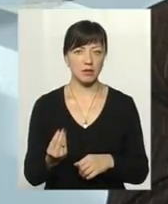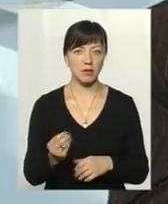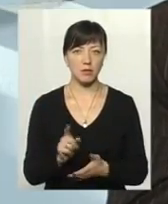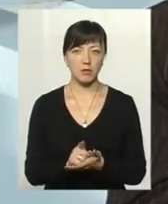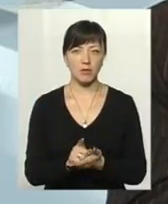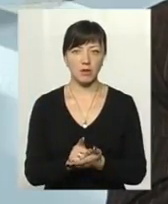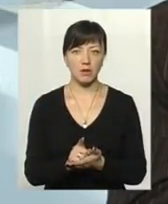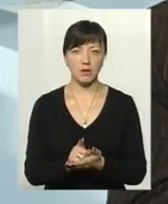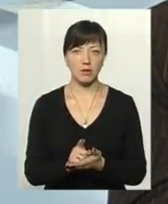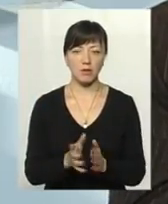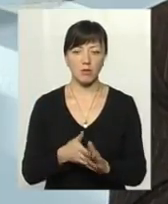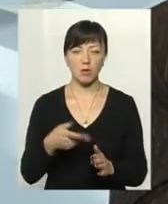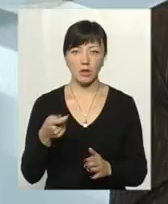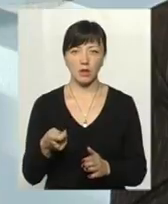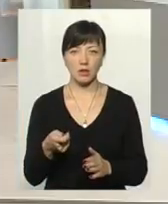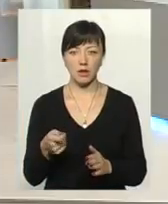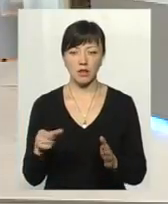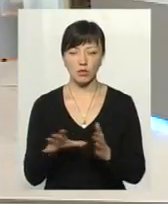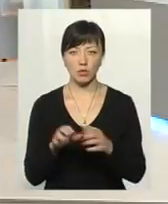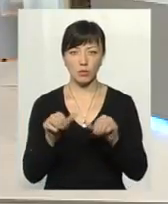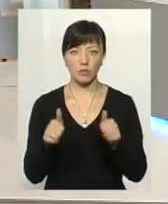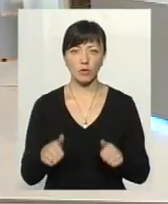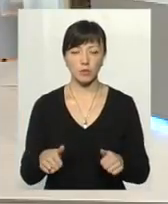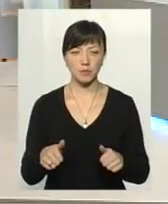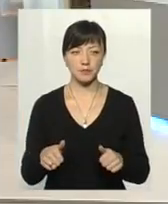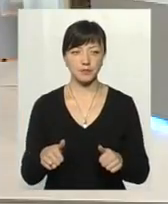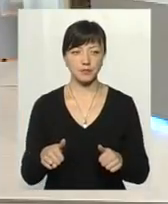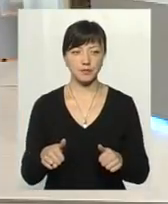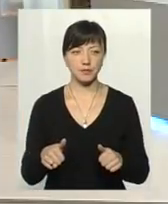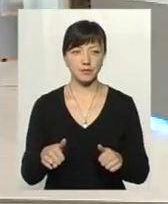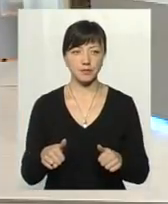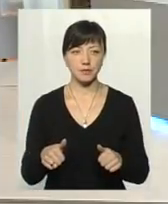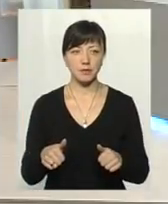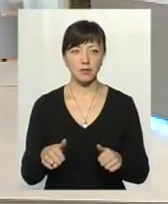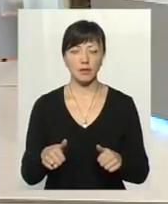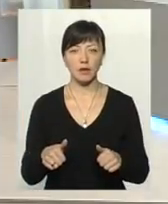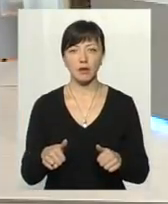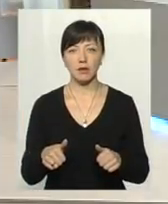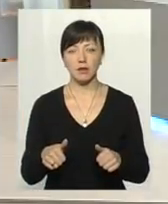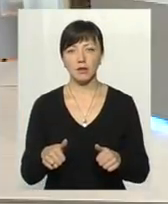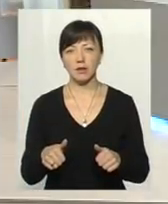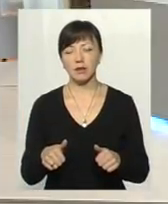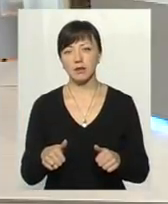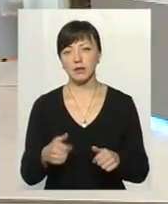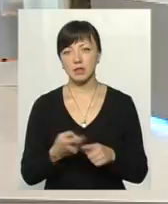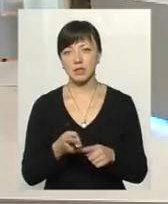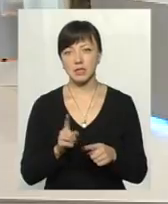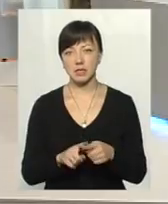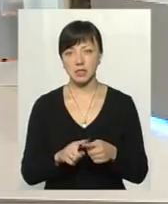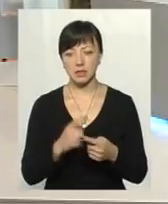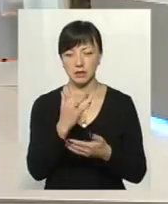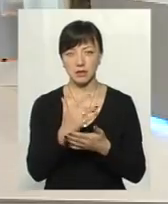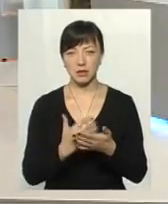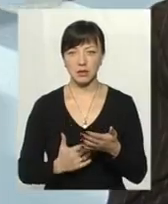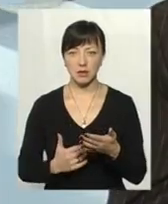повинні нам подати відповідні, в електронному вигляді, чи в окремих випадках паперому, повинні подати нам відповідні,